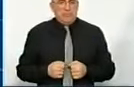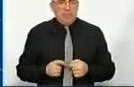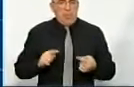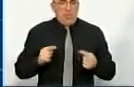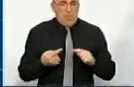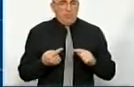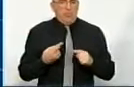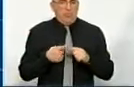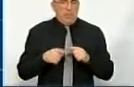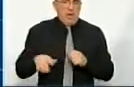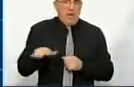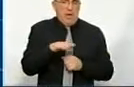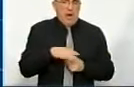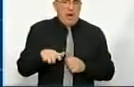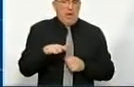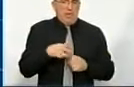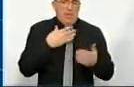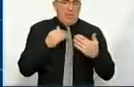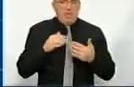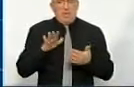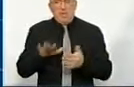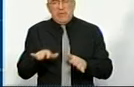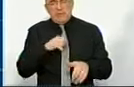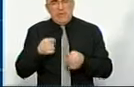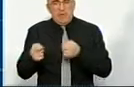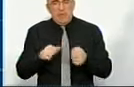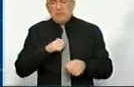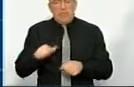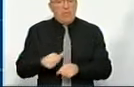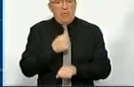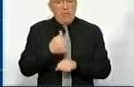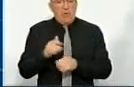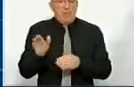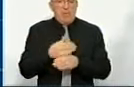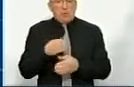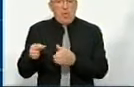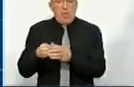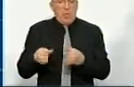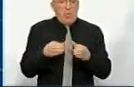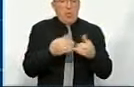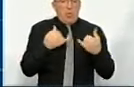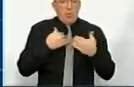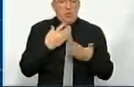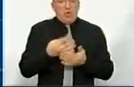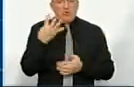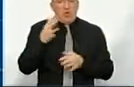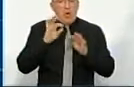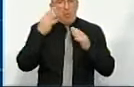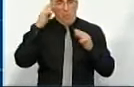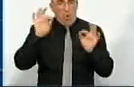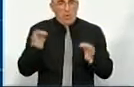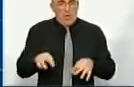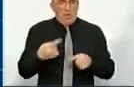взаємодією, діалогу між районною владою і місцевим саморідуванням, і, саме головне, між громадами. В нас є чотири моделі, як можна